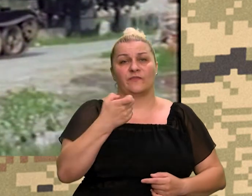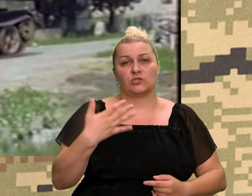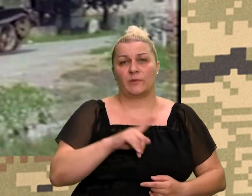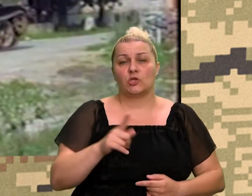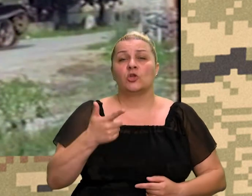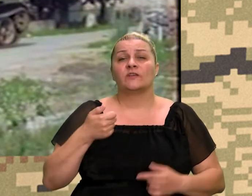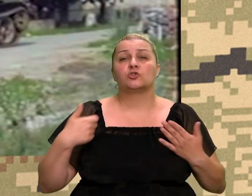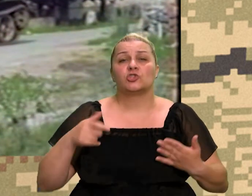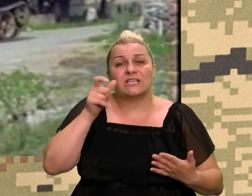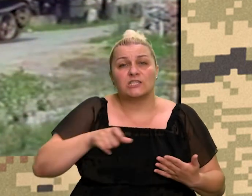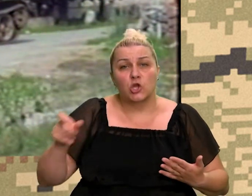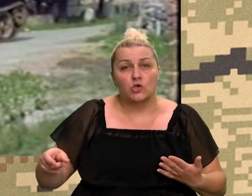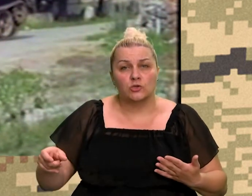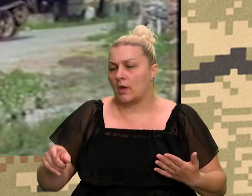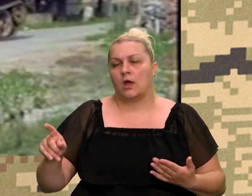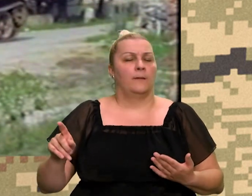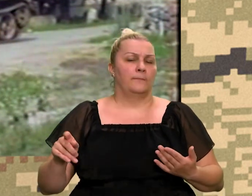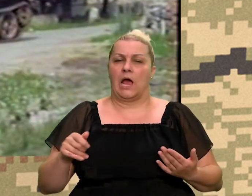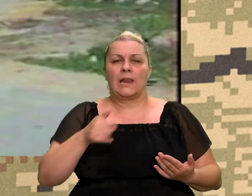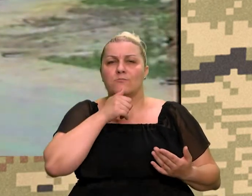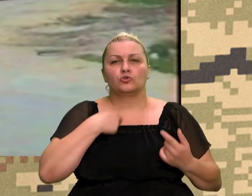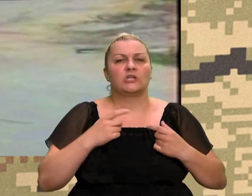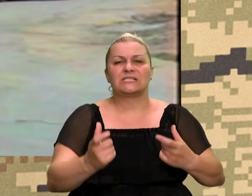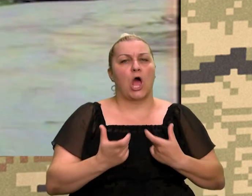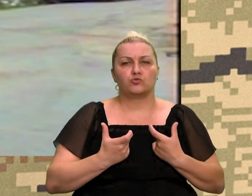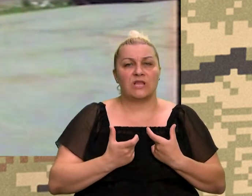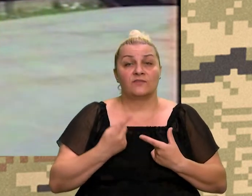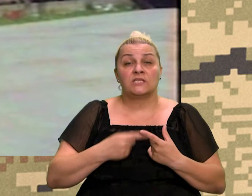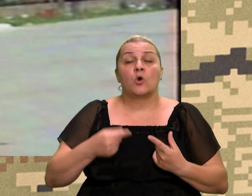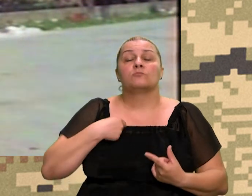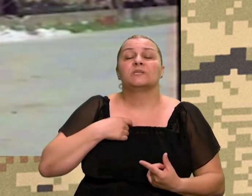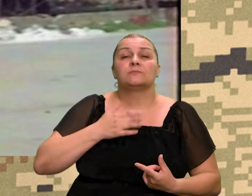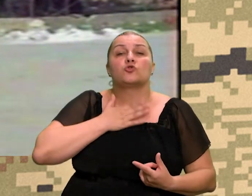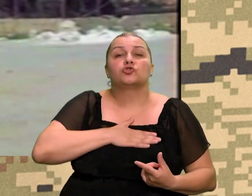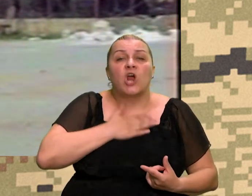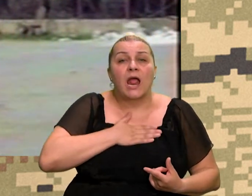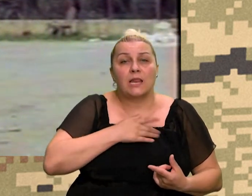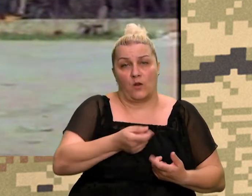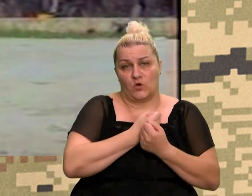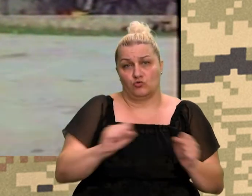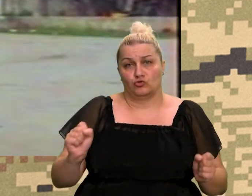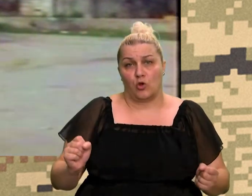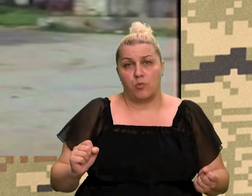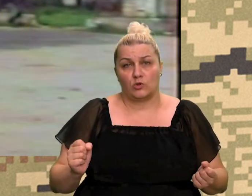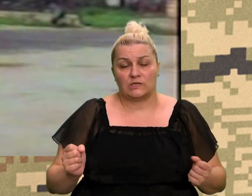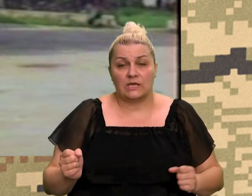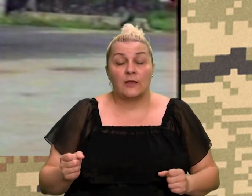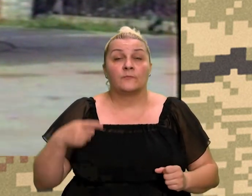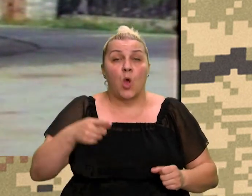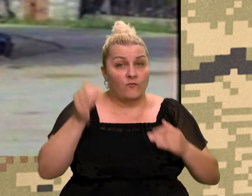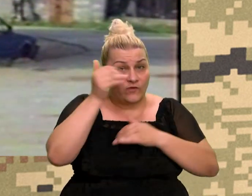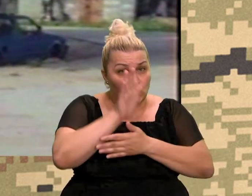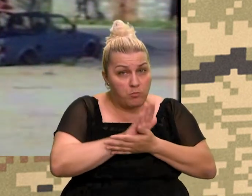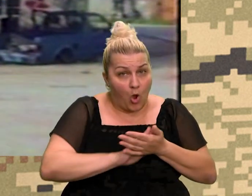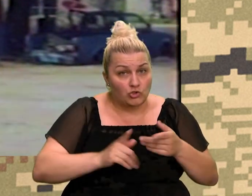živli za taj dan. Jednostavno, tu večer, kad je kretala akcija, mi